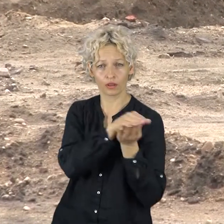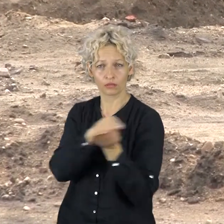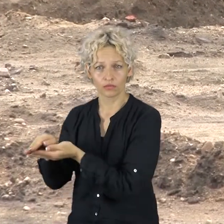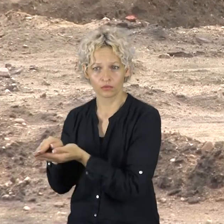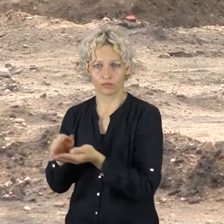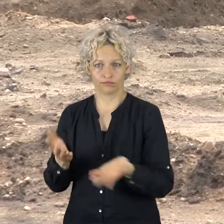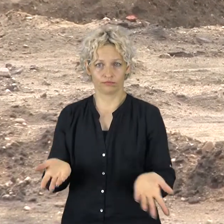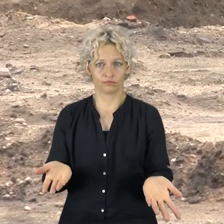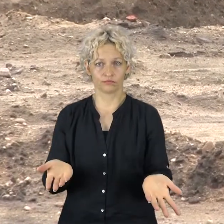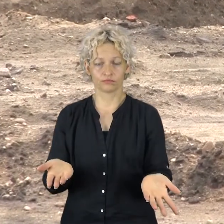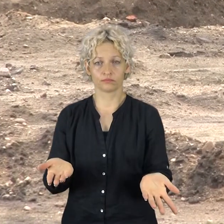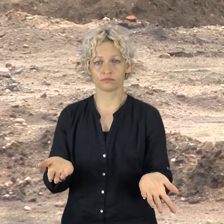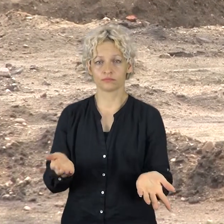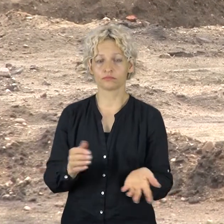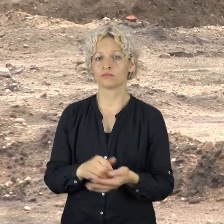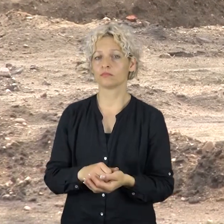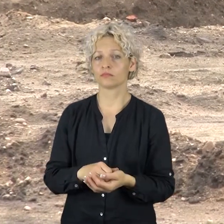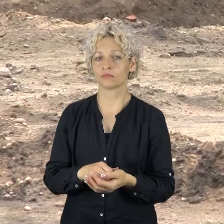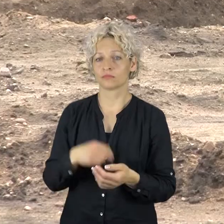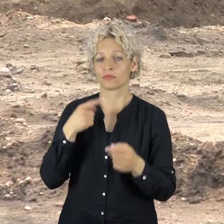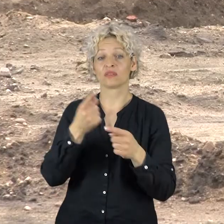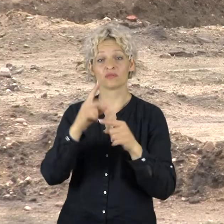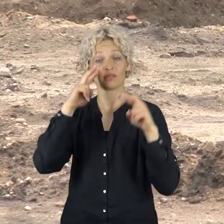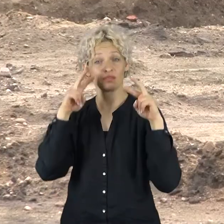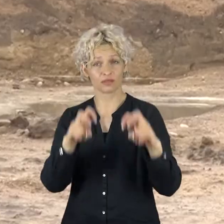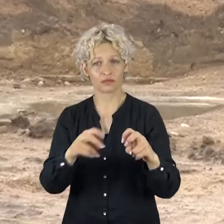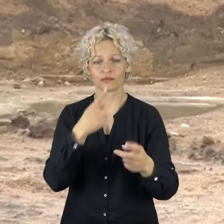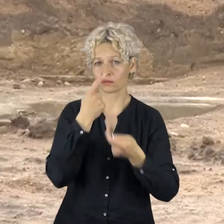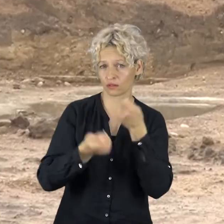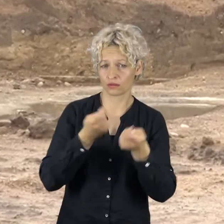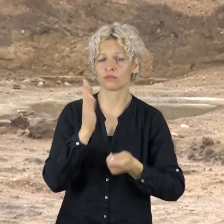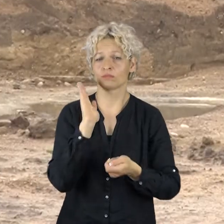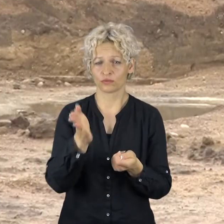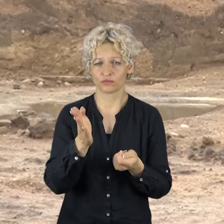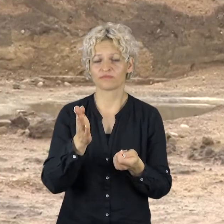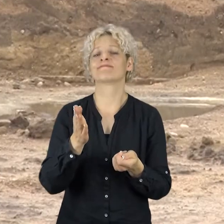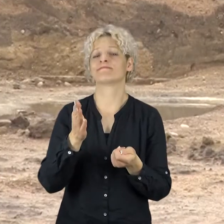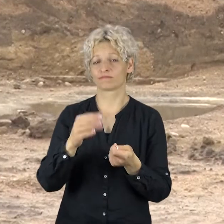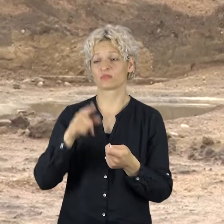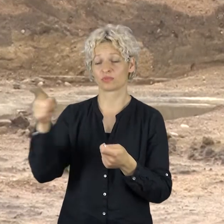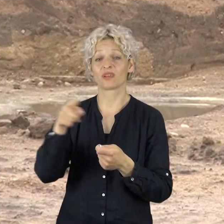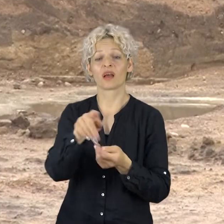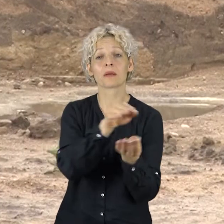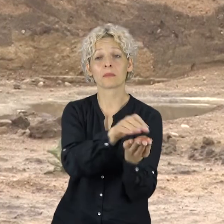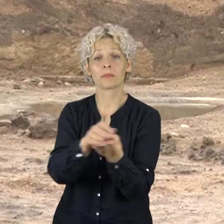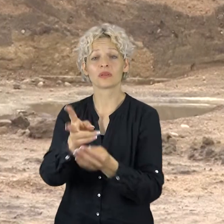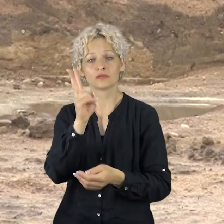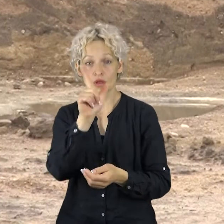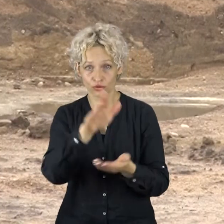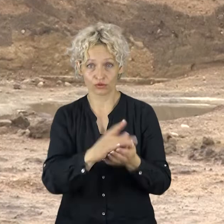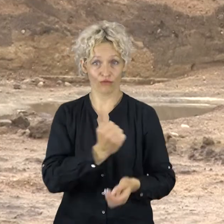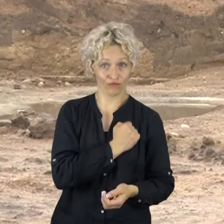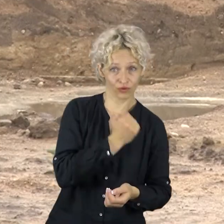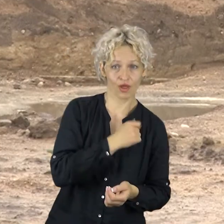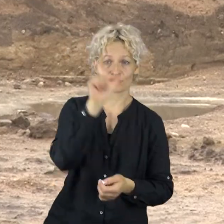masinis palaidojimas. Detalės netyrimai turėtų parodyti, kam priklausė palaikai, ar tai tik kariai, ar gali